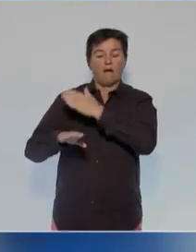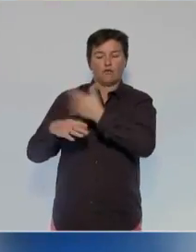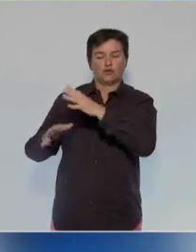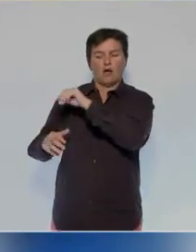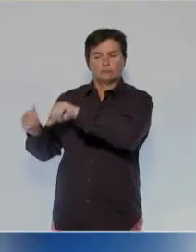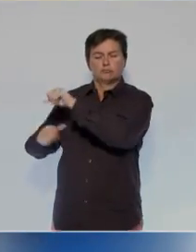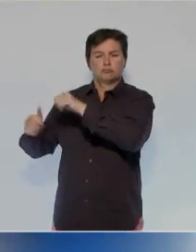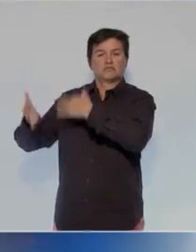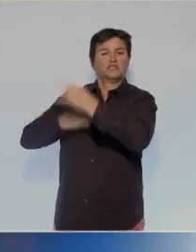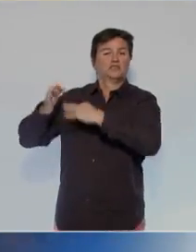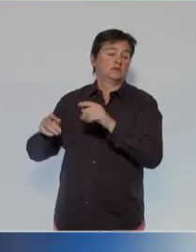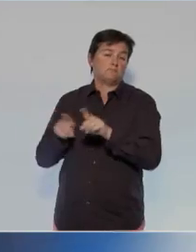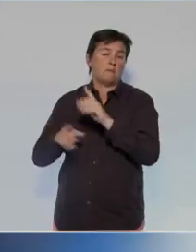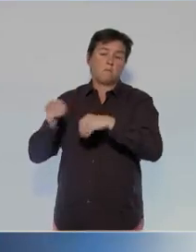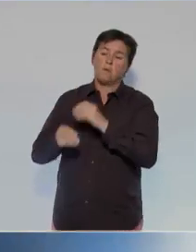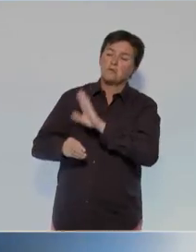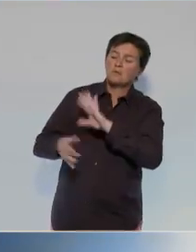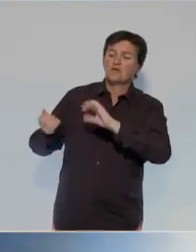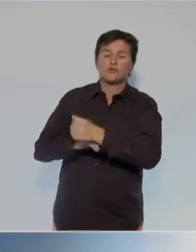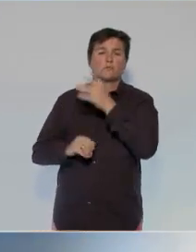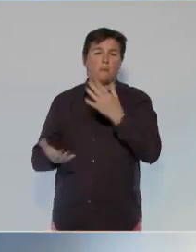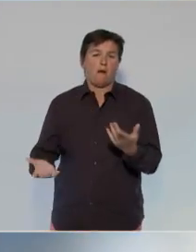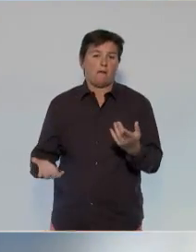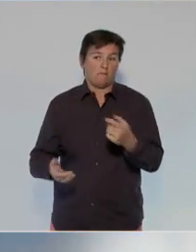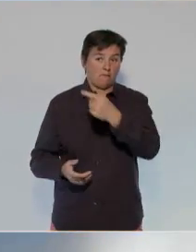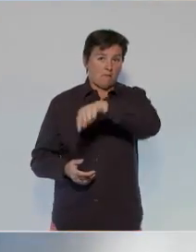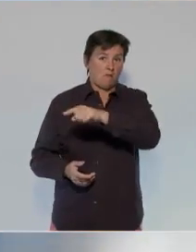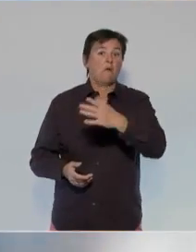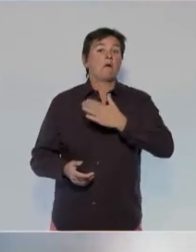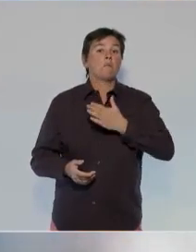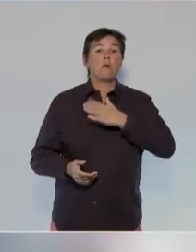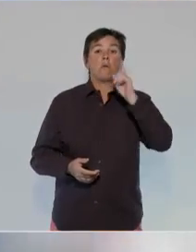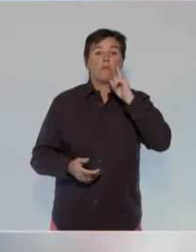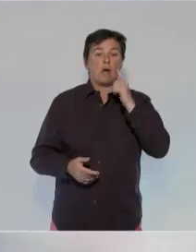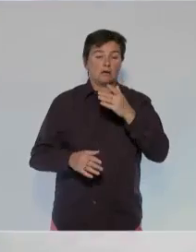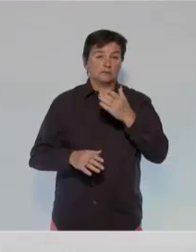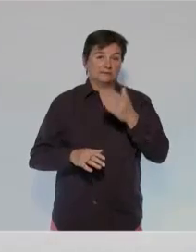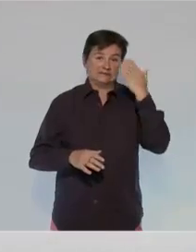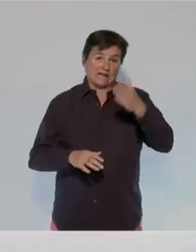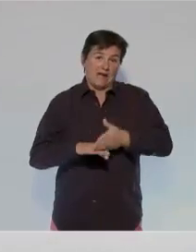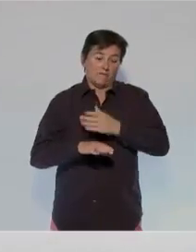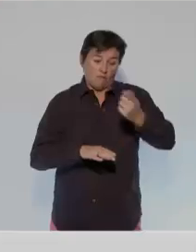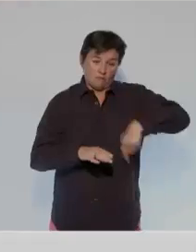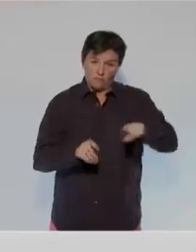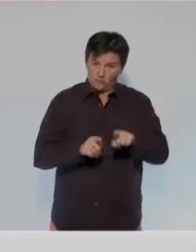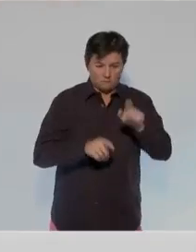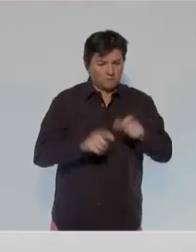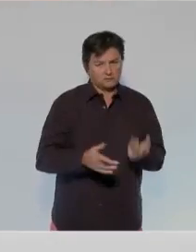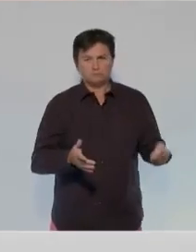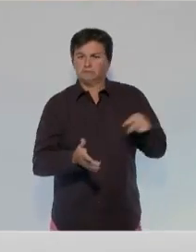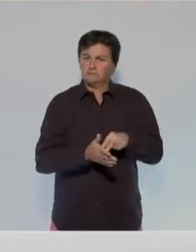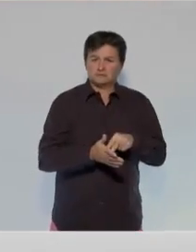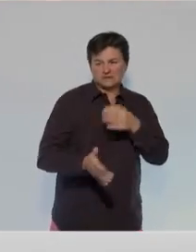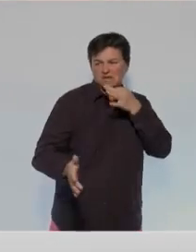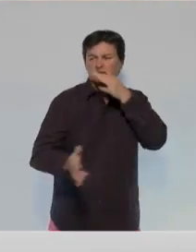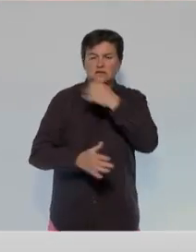il y en a eu d'autres qui répétaient que le monde était comme ça et qu'on n'y pouvait rien. Ils paniquent car ils savent qu'avant nous, des gens se sont levés pour dire qu'ils en avaient assez.